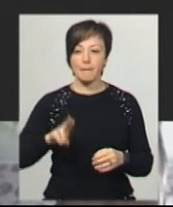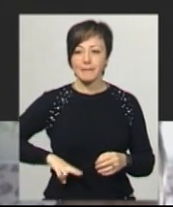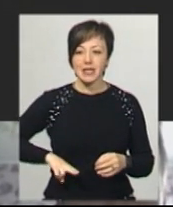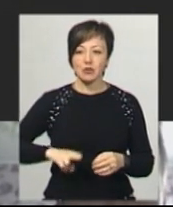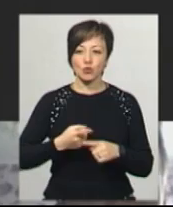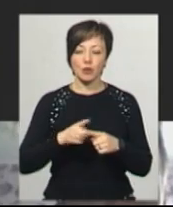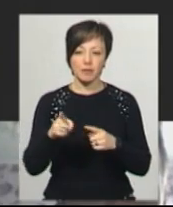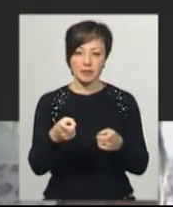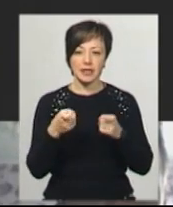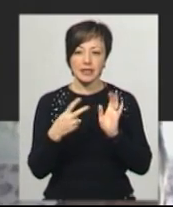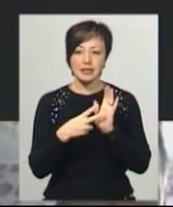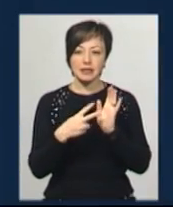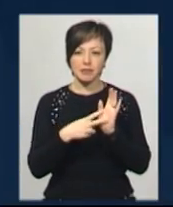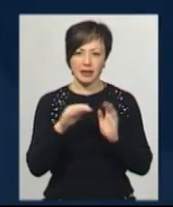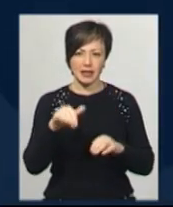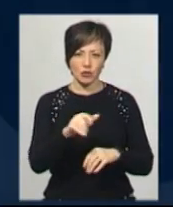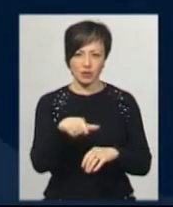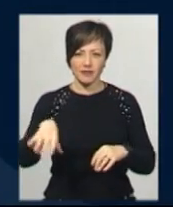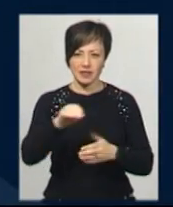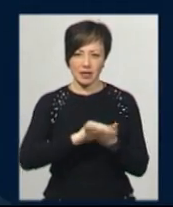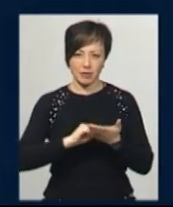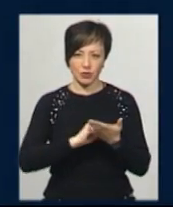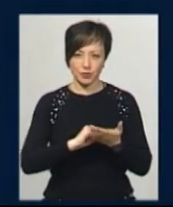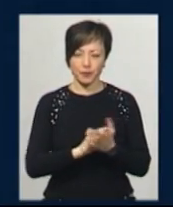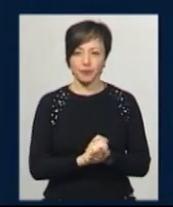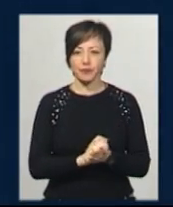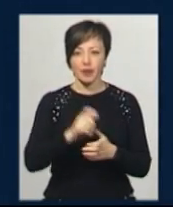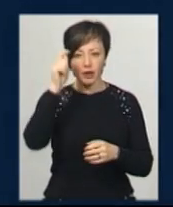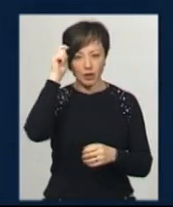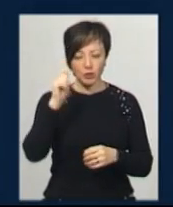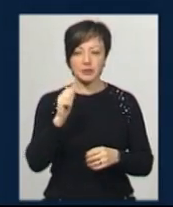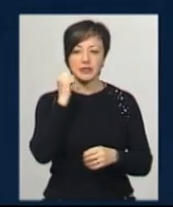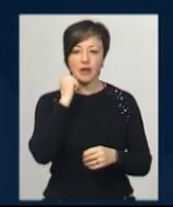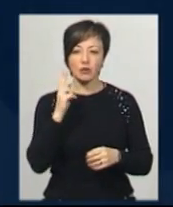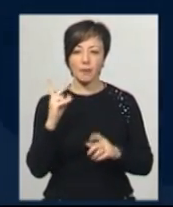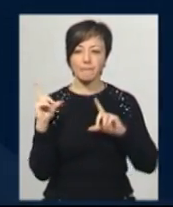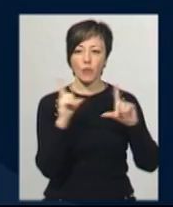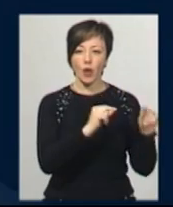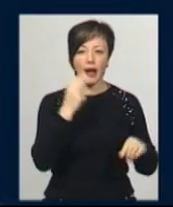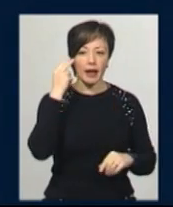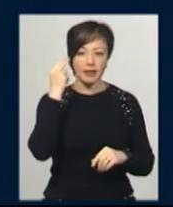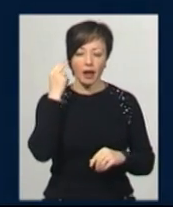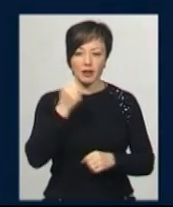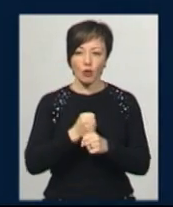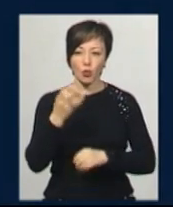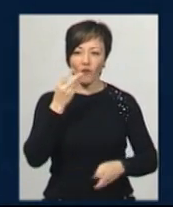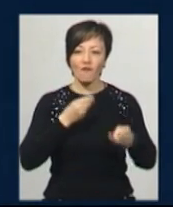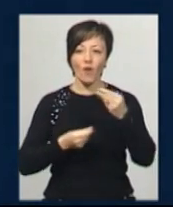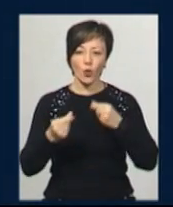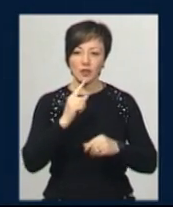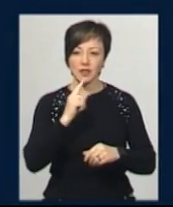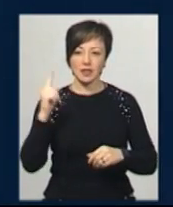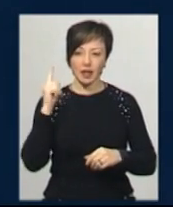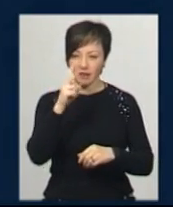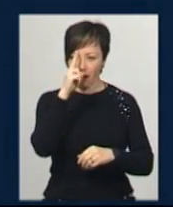тисяч осіб. Вони зараз всі репетирують. Дмитро Кремко із Старокостянтинова поїхав в Китай на роботу фокусником. Рік тому вже два